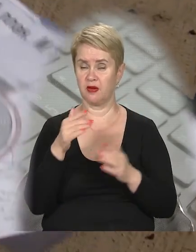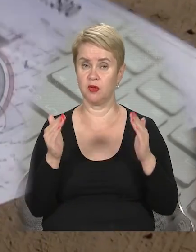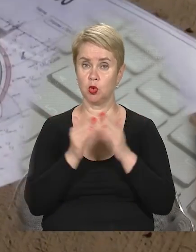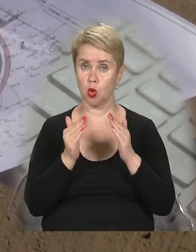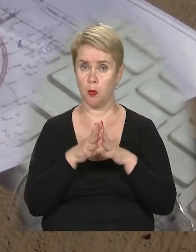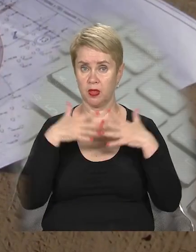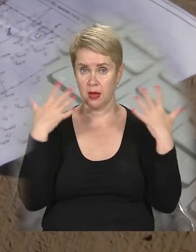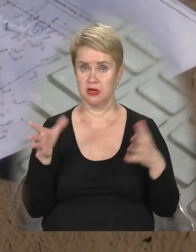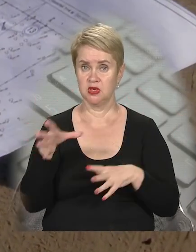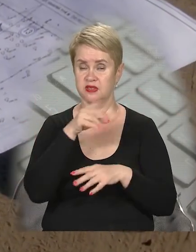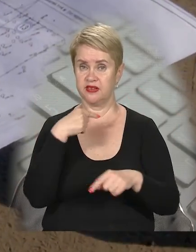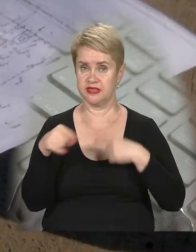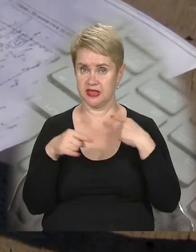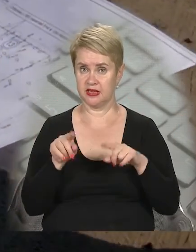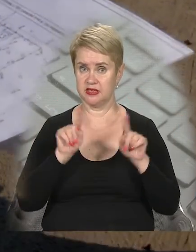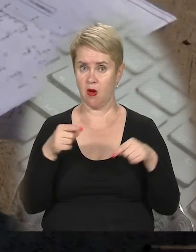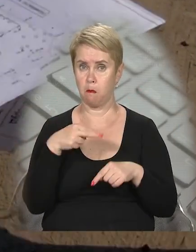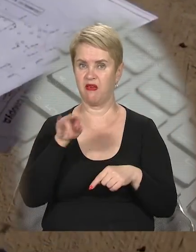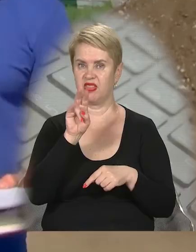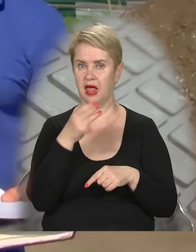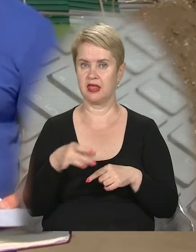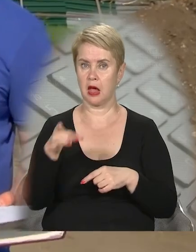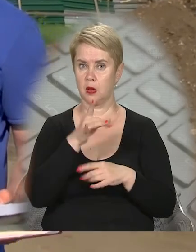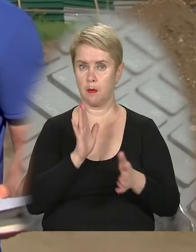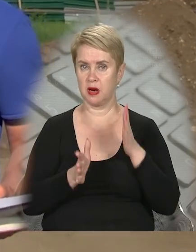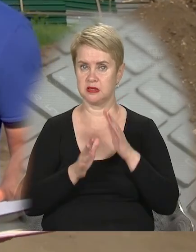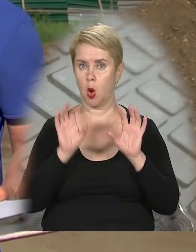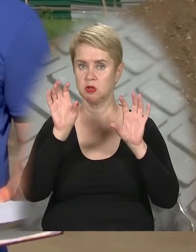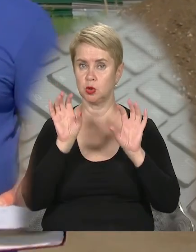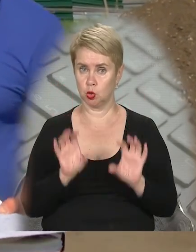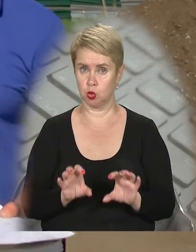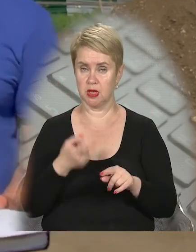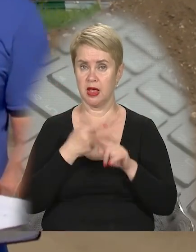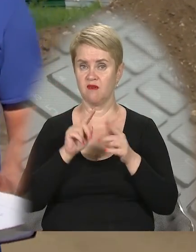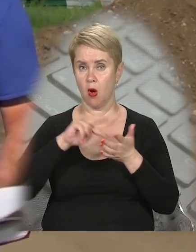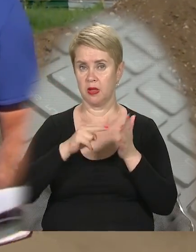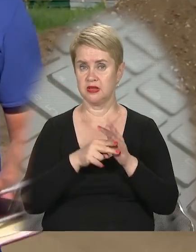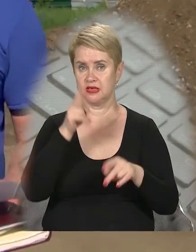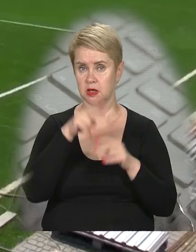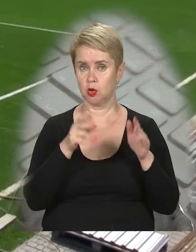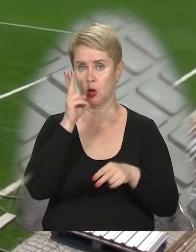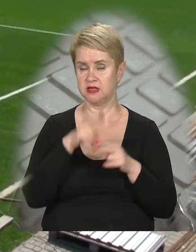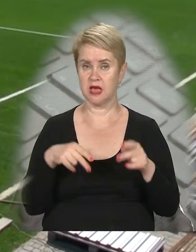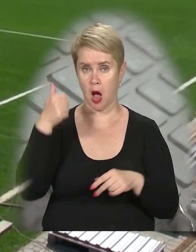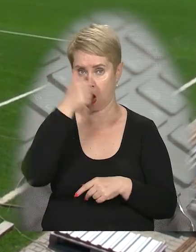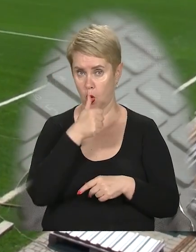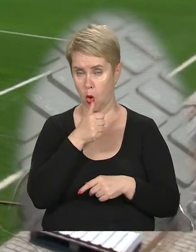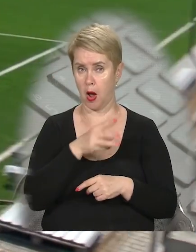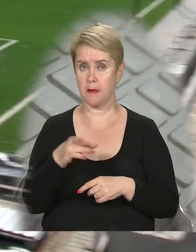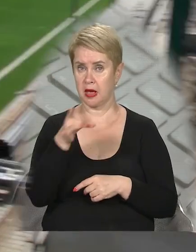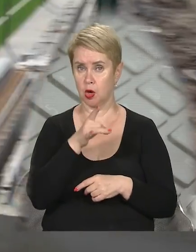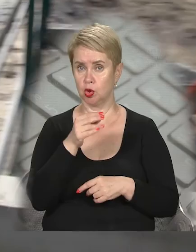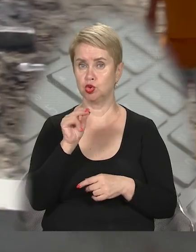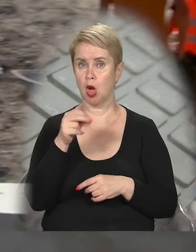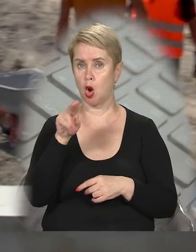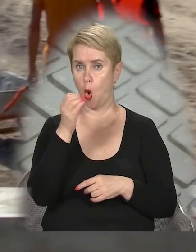дому. Найбільше з усіх стадіонів зводять у Південному районі на проспекті Конституції. Його планують завершити до кінця року. А от в мікрорайоні